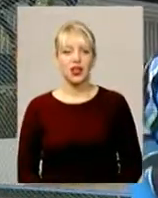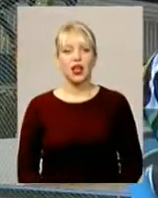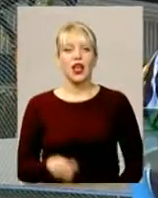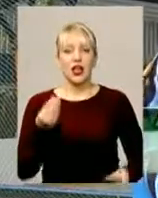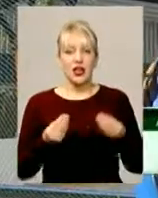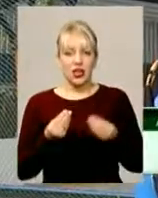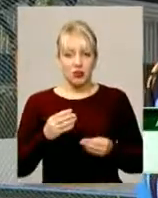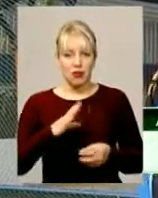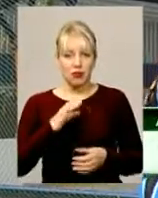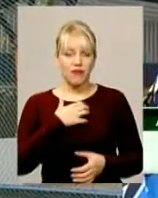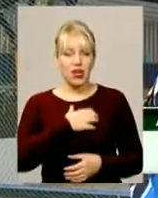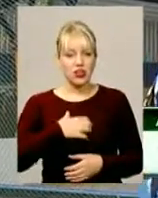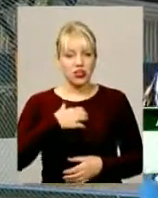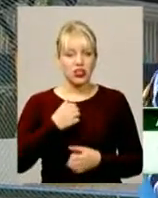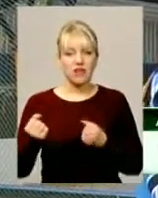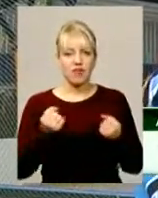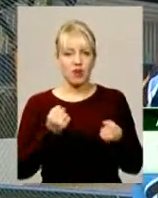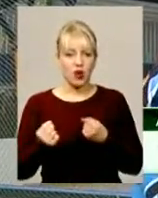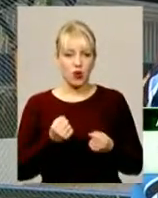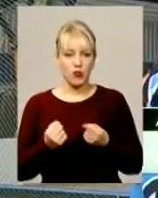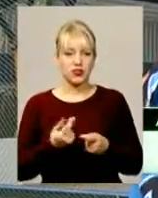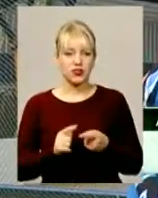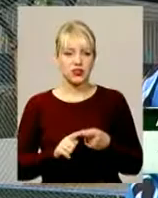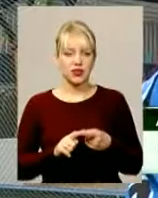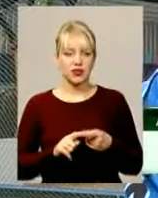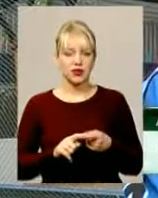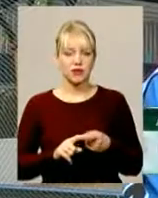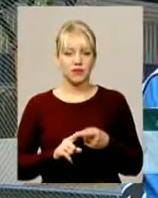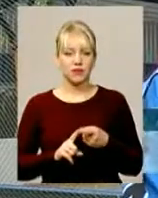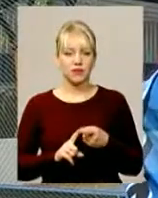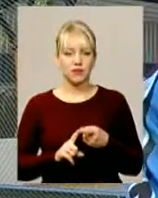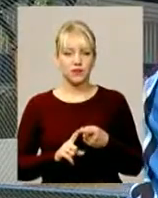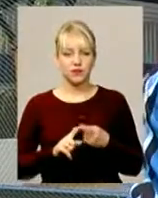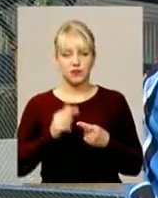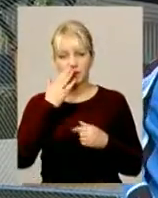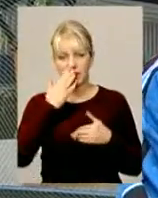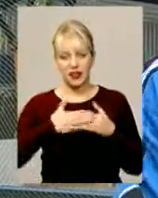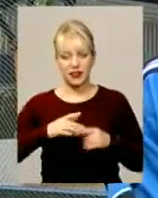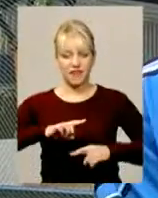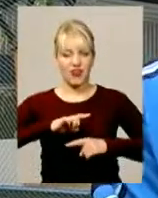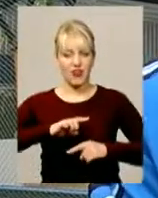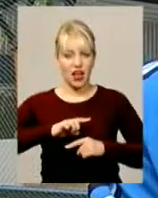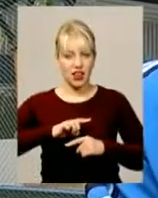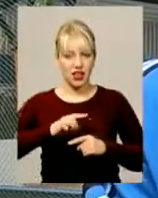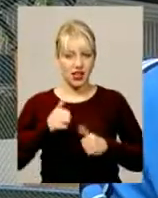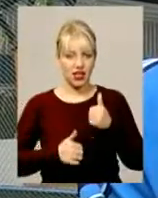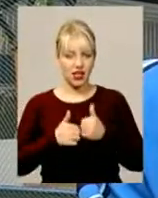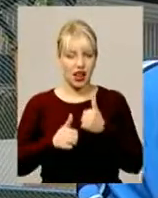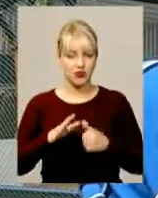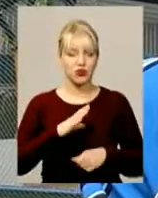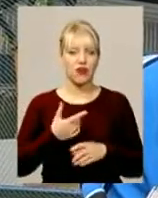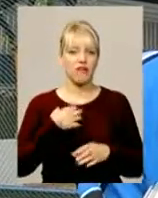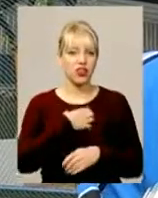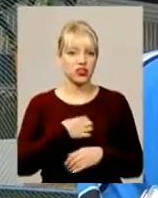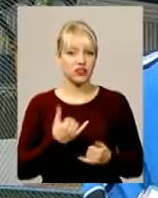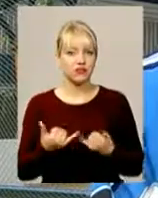важливо напружена. Гра плей-оффу – це перед фіналом. Майже фінальна гра дуже важлива для